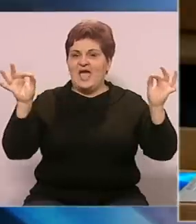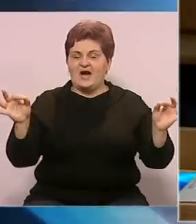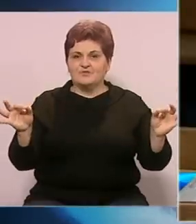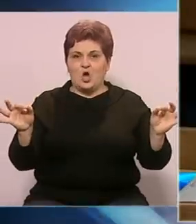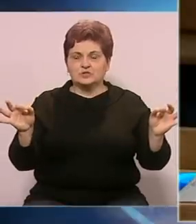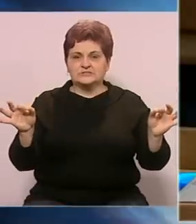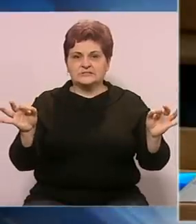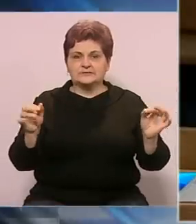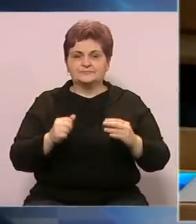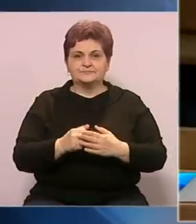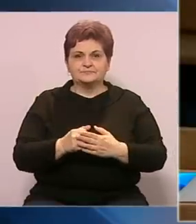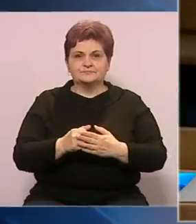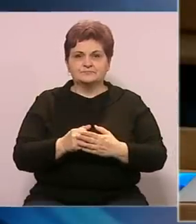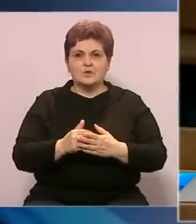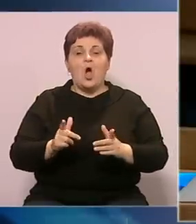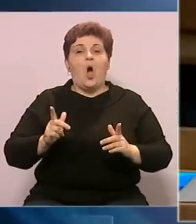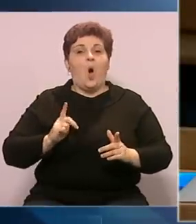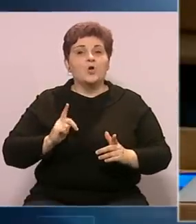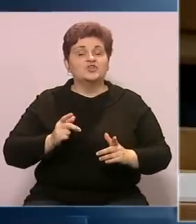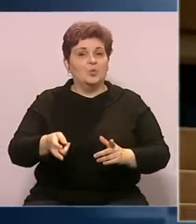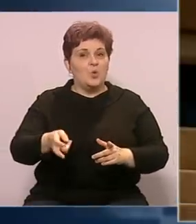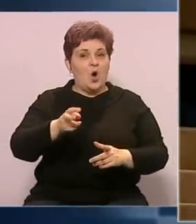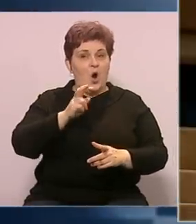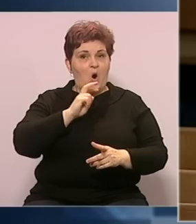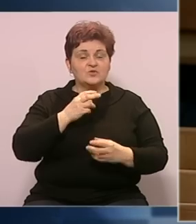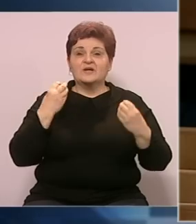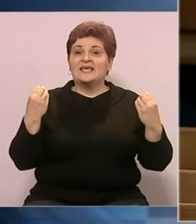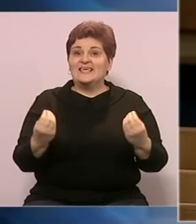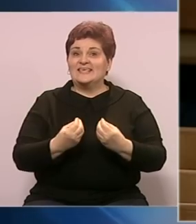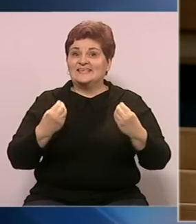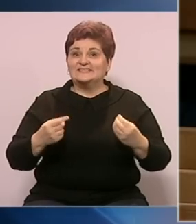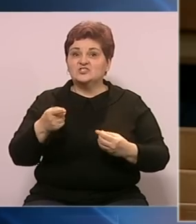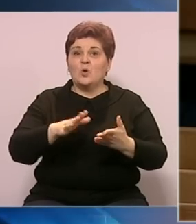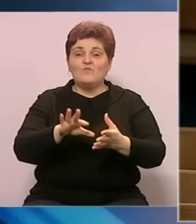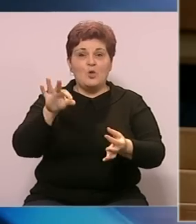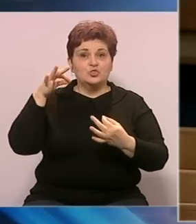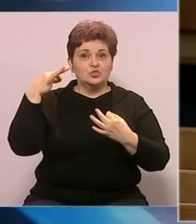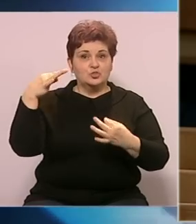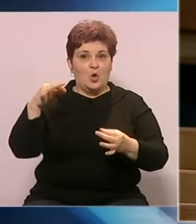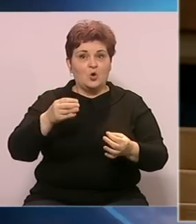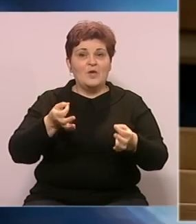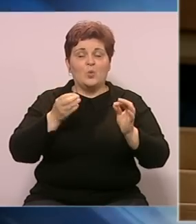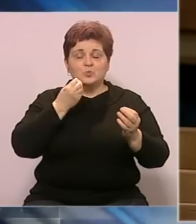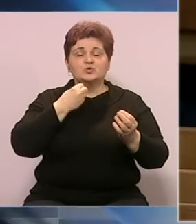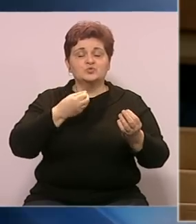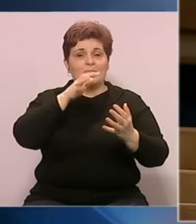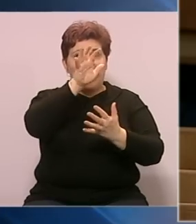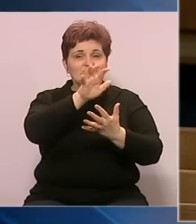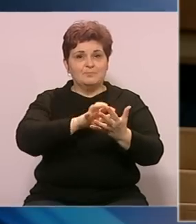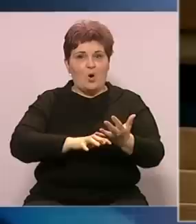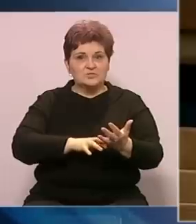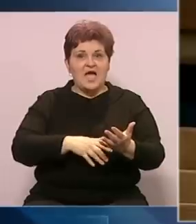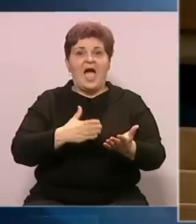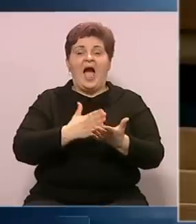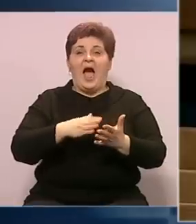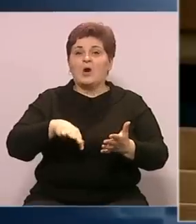očekuju odbora. Zašto u ovom dokumentu, u ekspozeu, ako